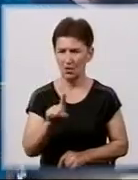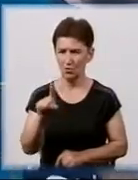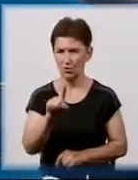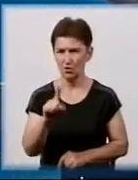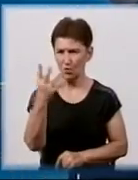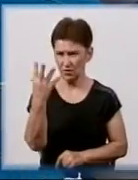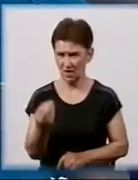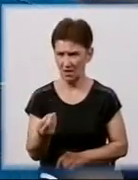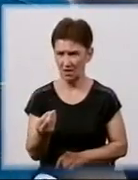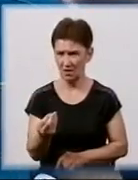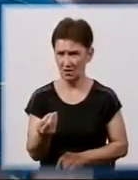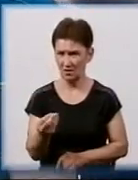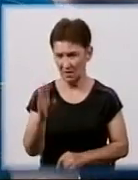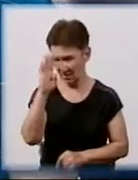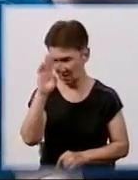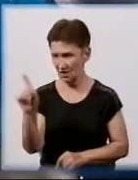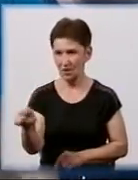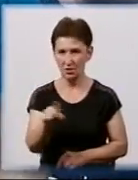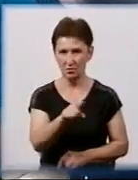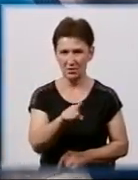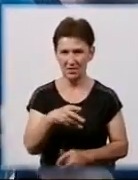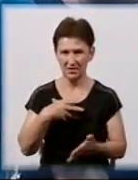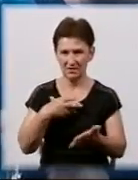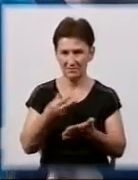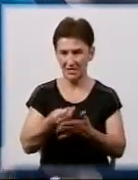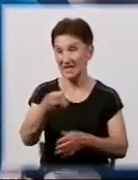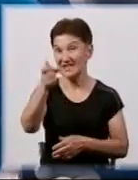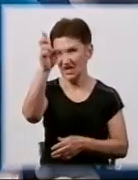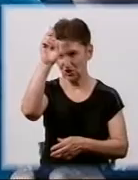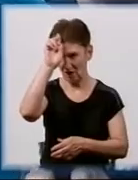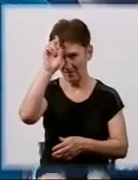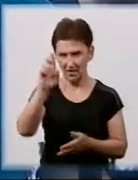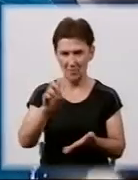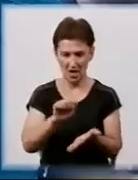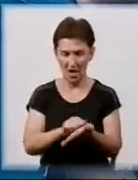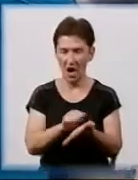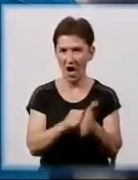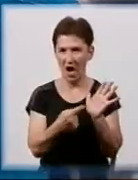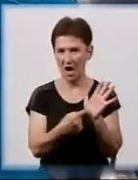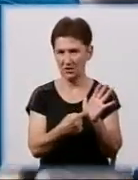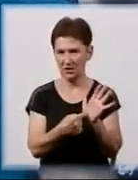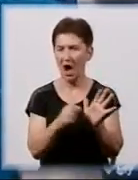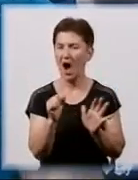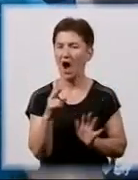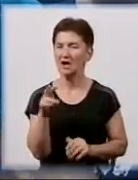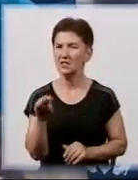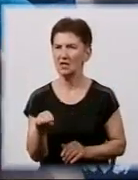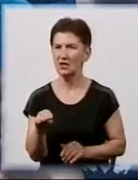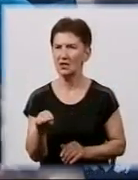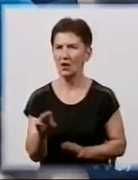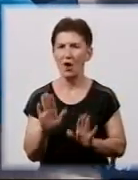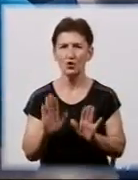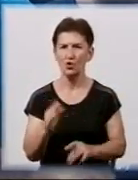хлопці із своїми державними актами, тільки, будь ласка, одні